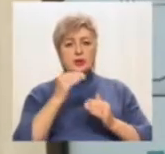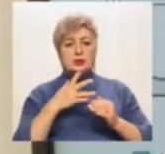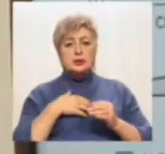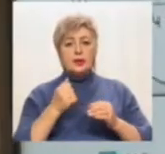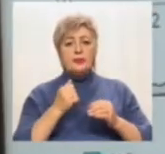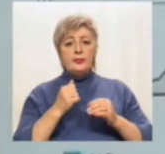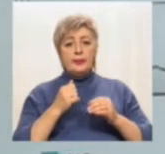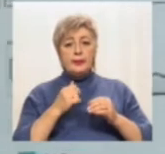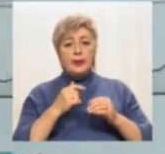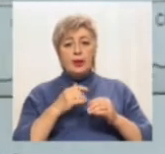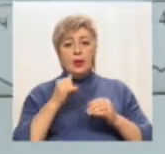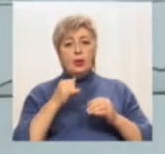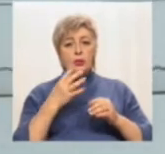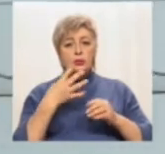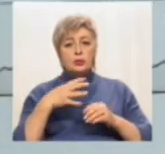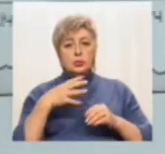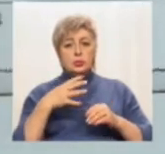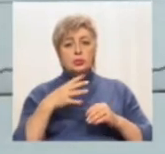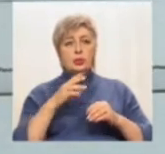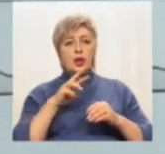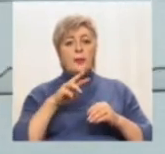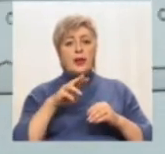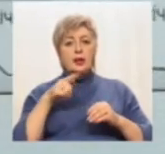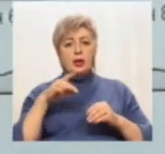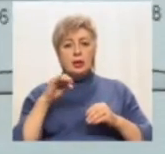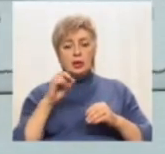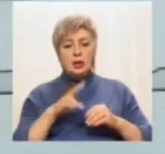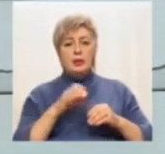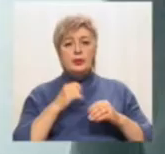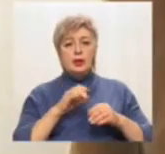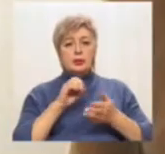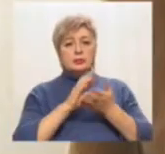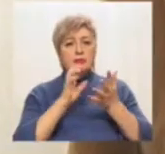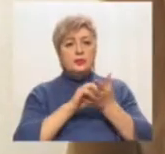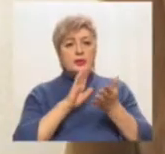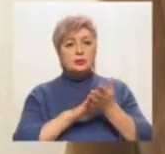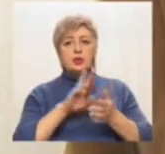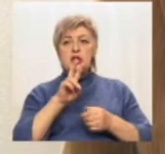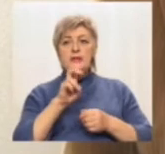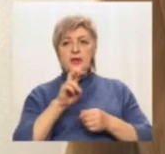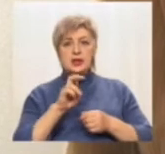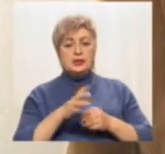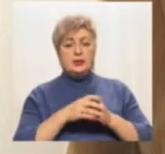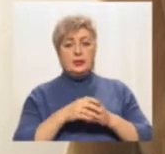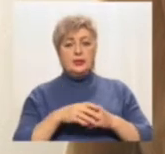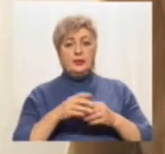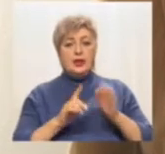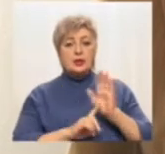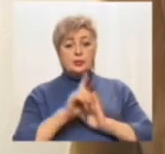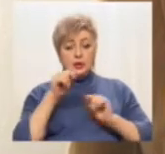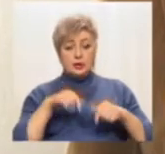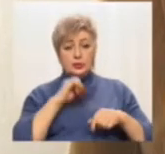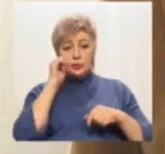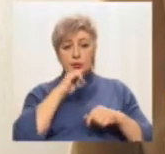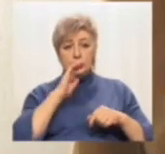допустимій концентрації у 40 мікрограм на метр кубічний система фіксує 200. З початку цього року наша система